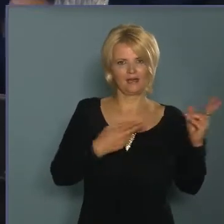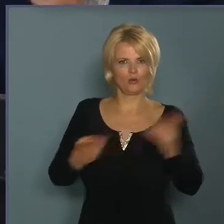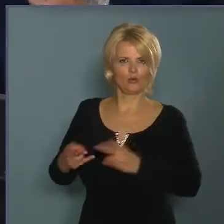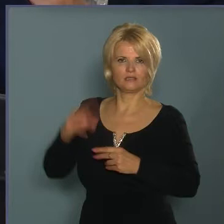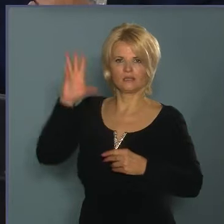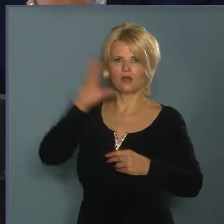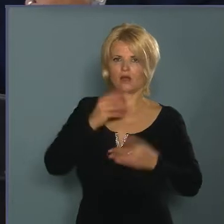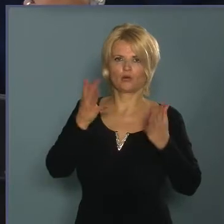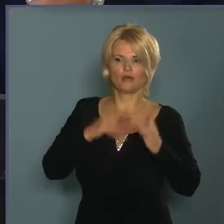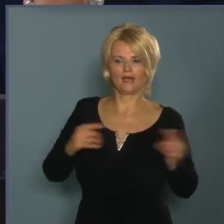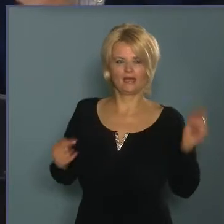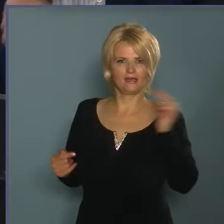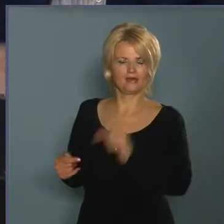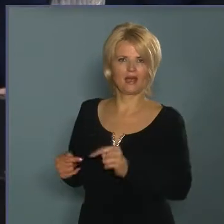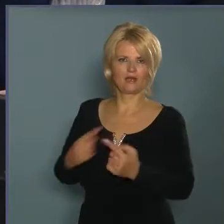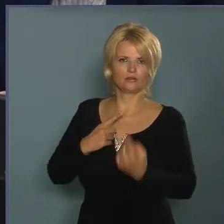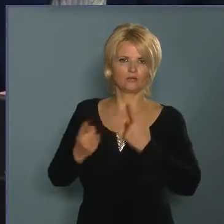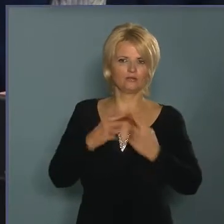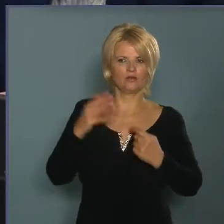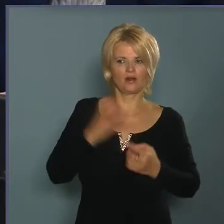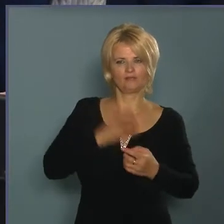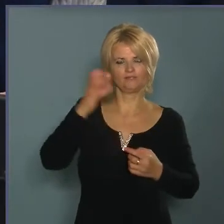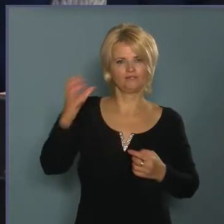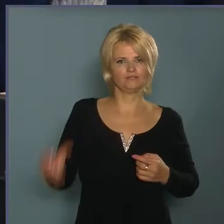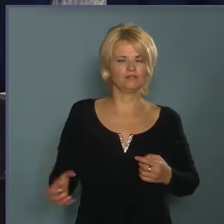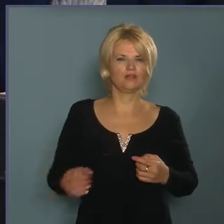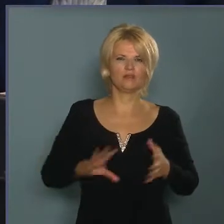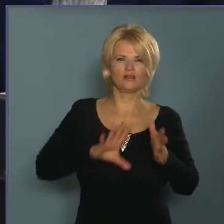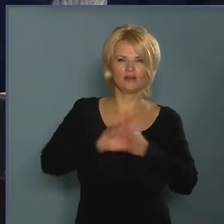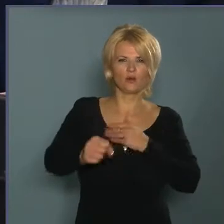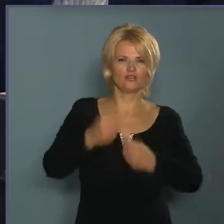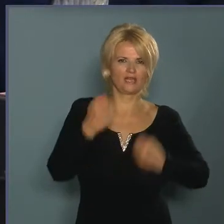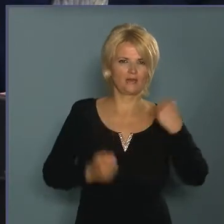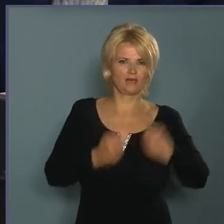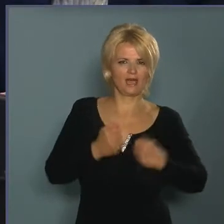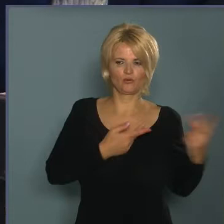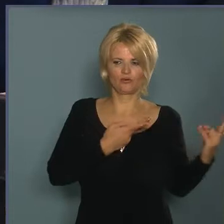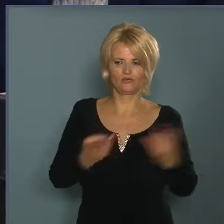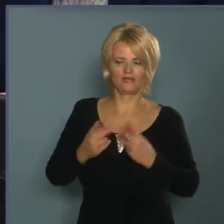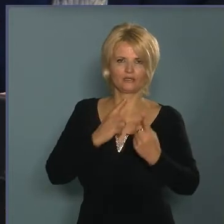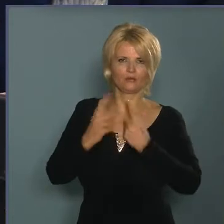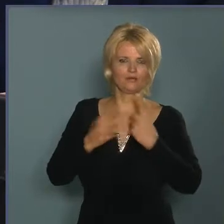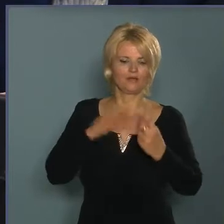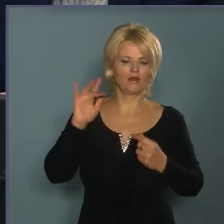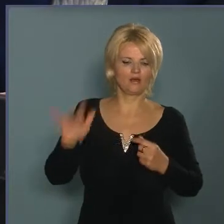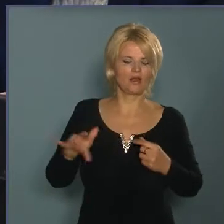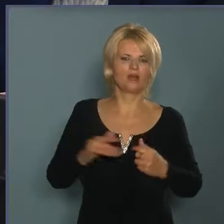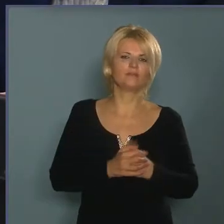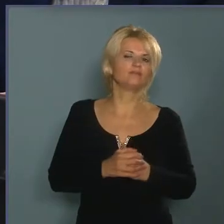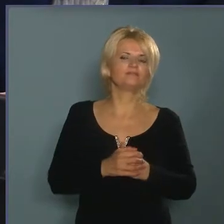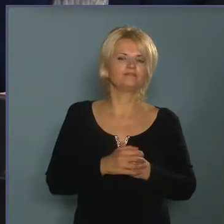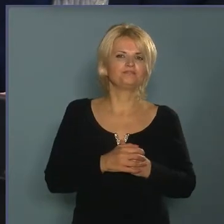hozzák a lakóhelyükre és az udvarról helyezik el, vagy olyan roncs gépjárművek kerülnek az udvarra, miután ezt már